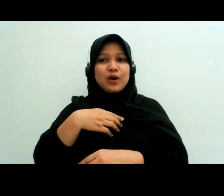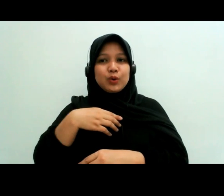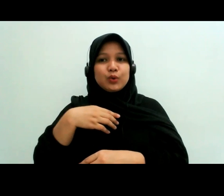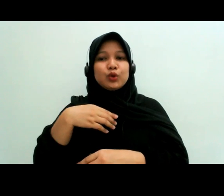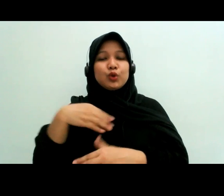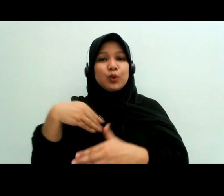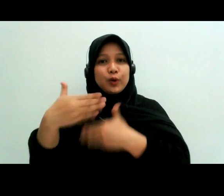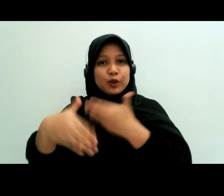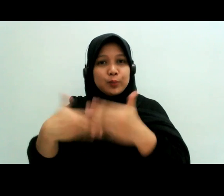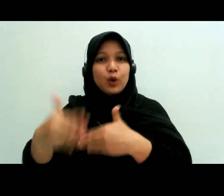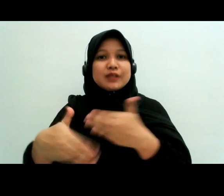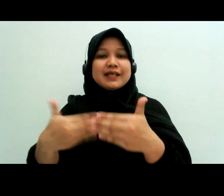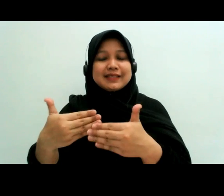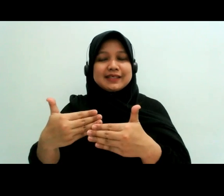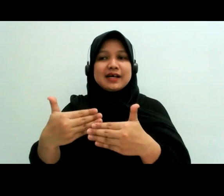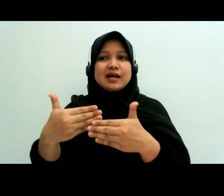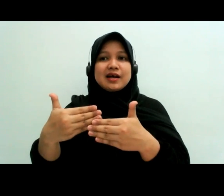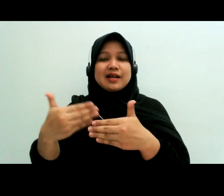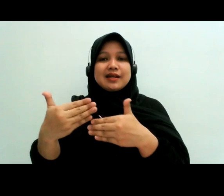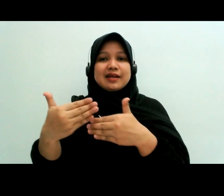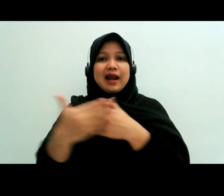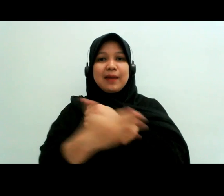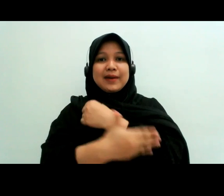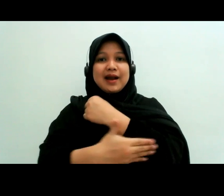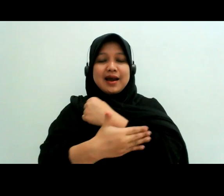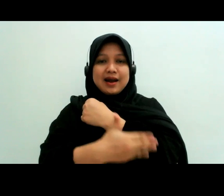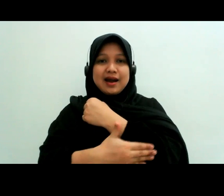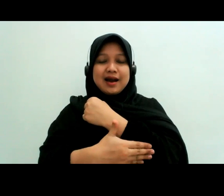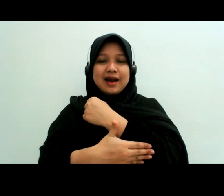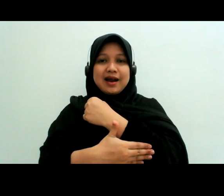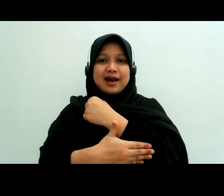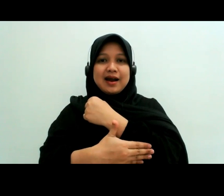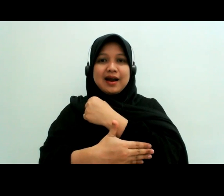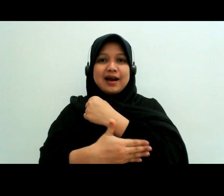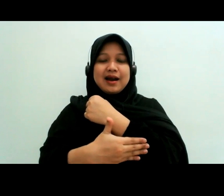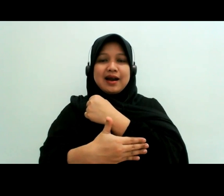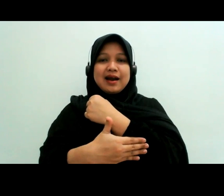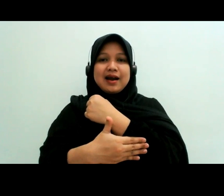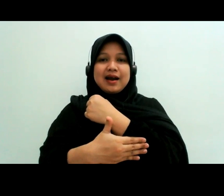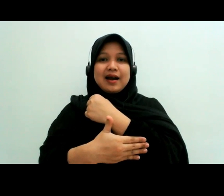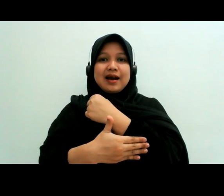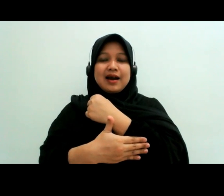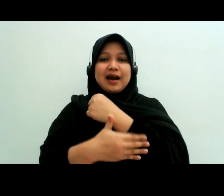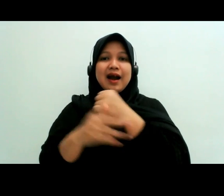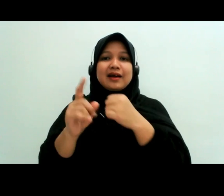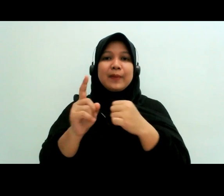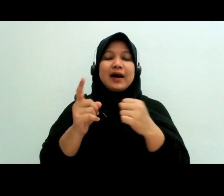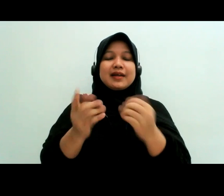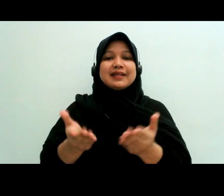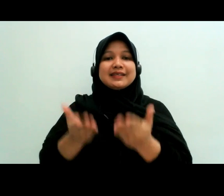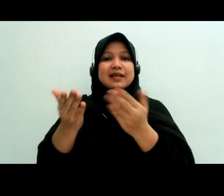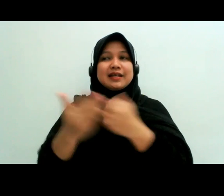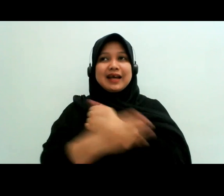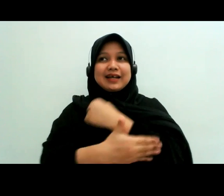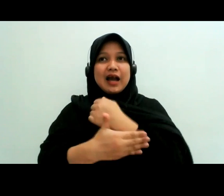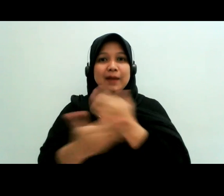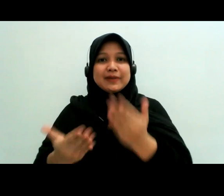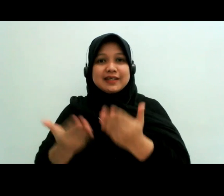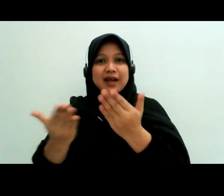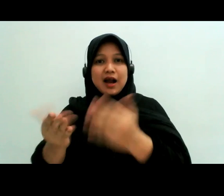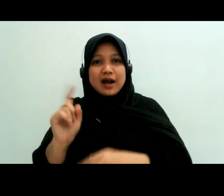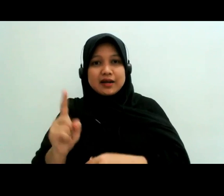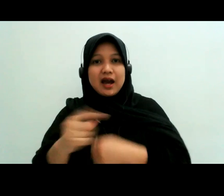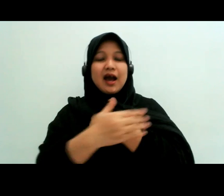yang tersedia di negara bukan oleh negara ada yang disediakan oleh masyarakat sendiri ada yang memang disediakan oleh negara kayak misalnya